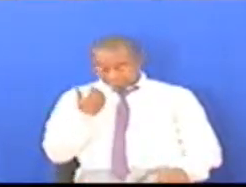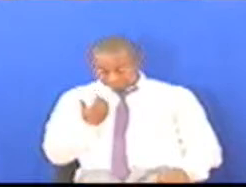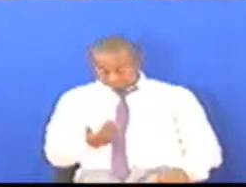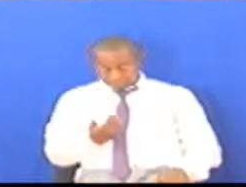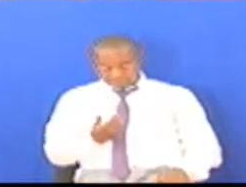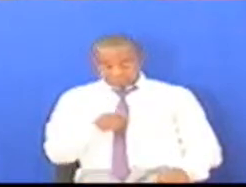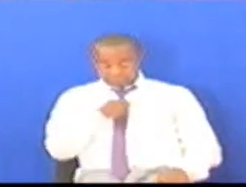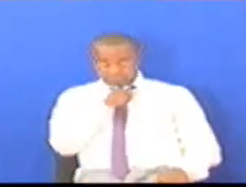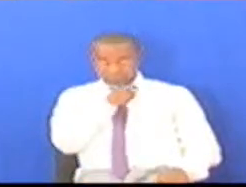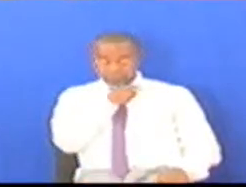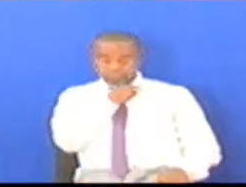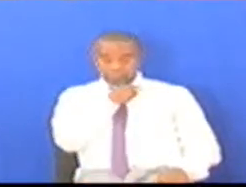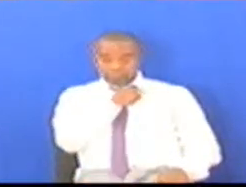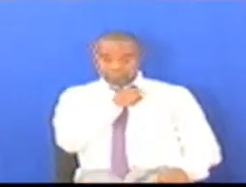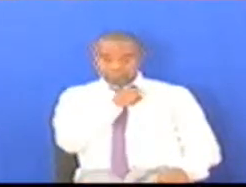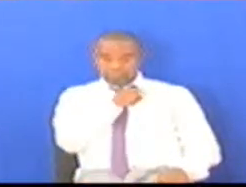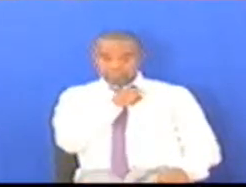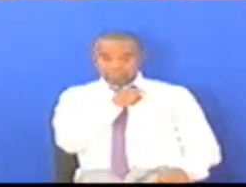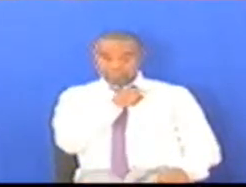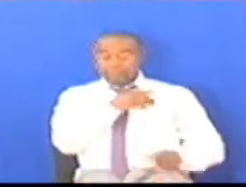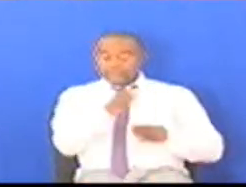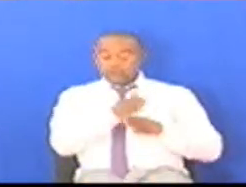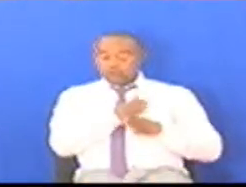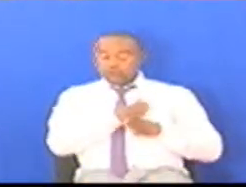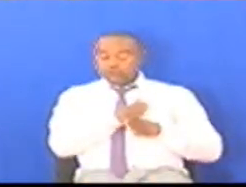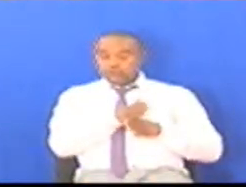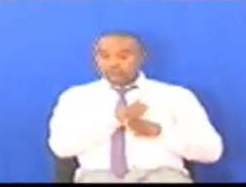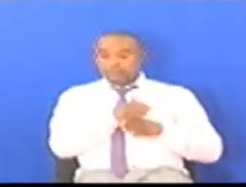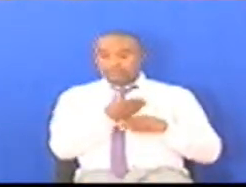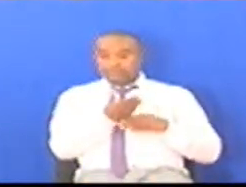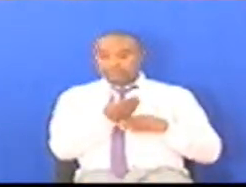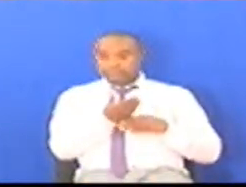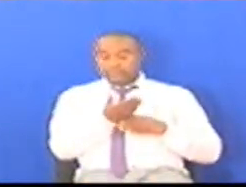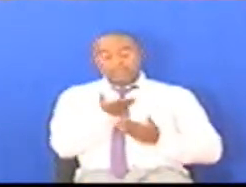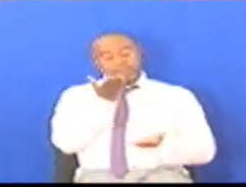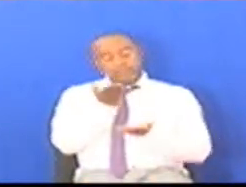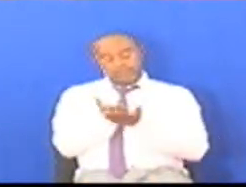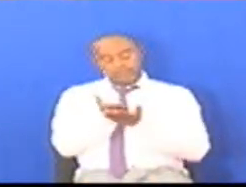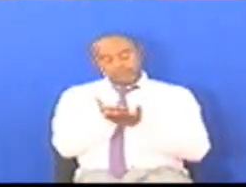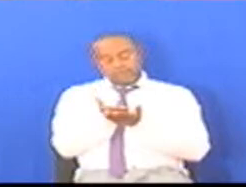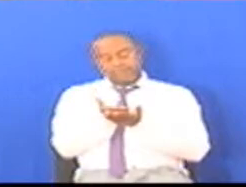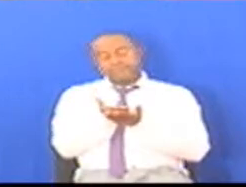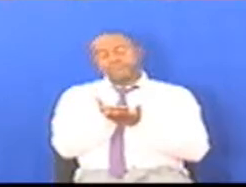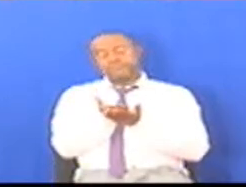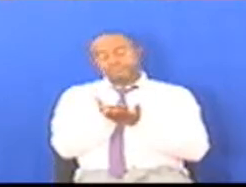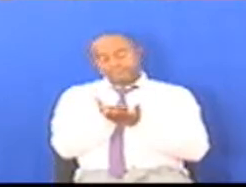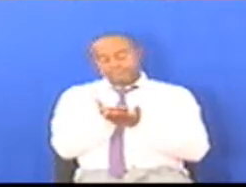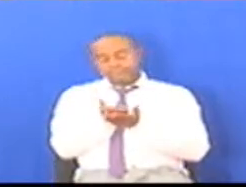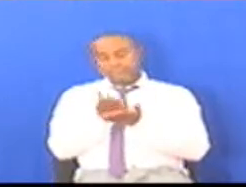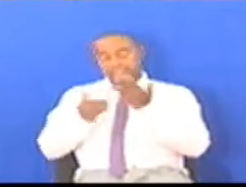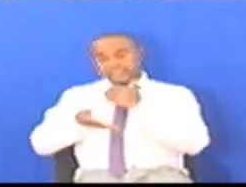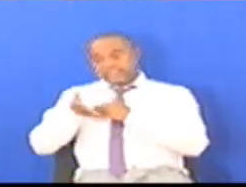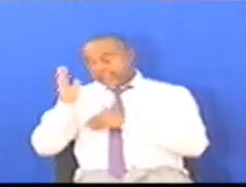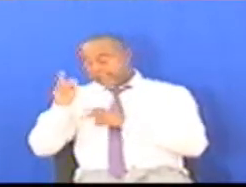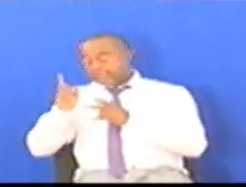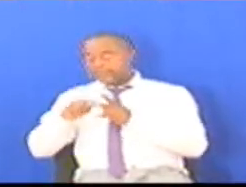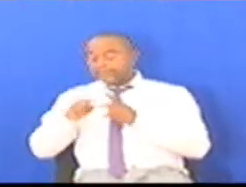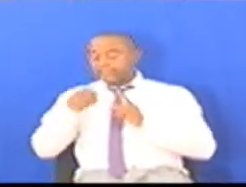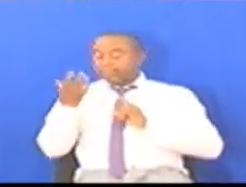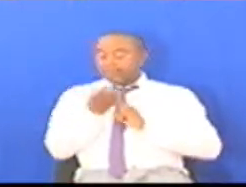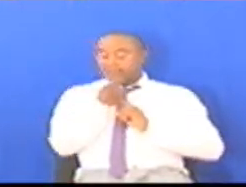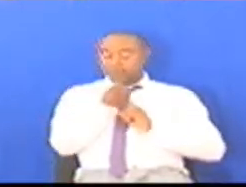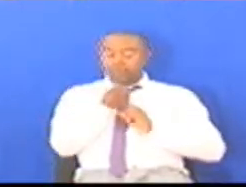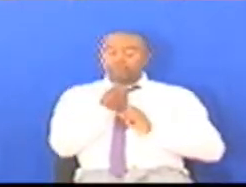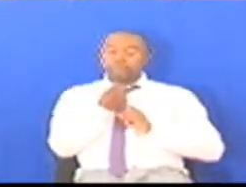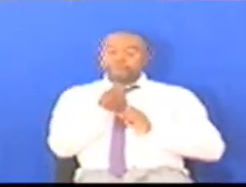Inaye usma pendekezo Ya serikali Na mapato Kwa kipindi